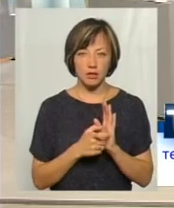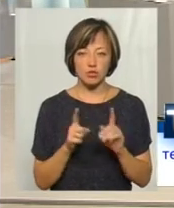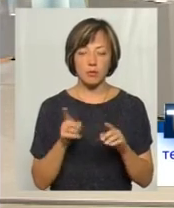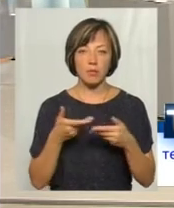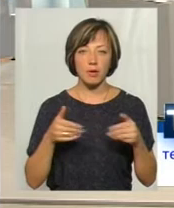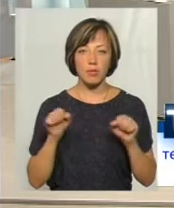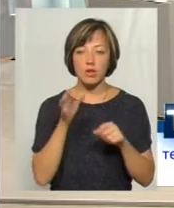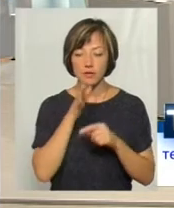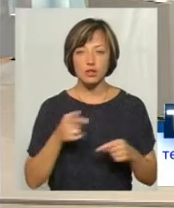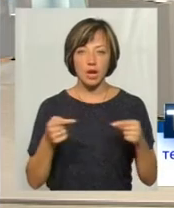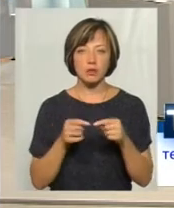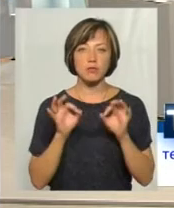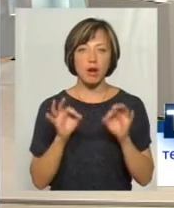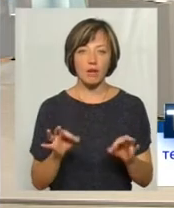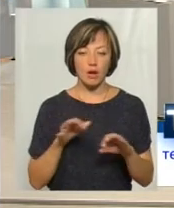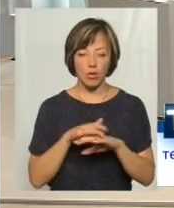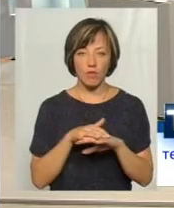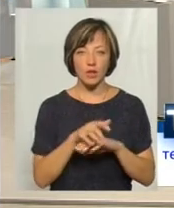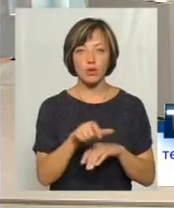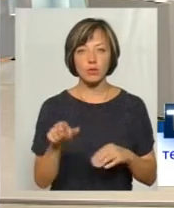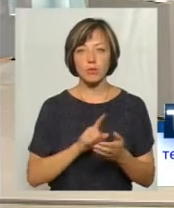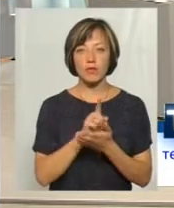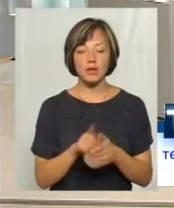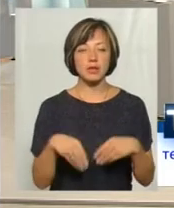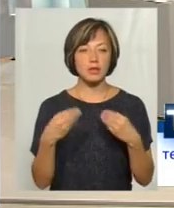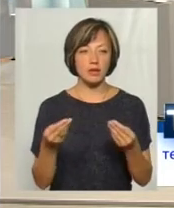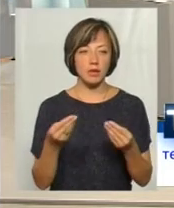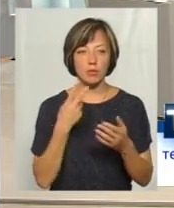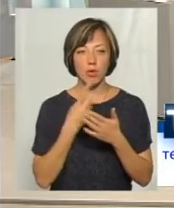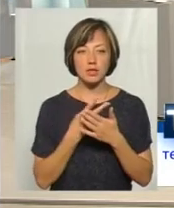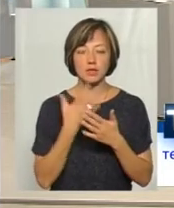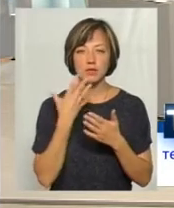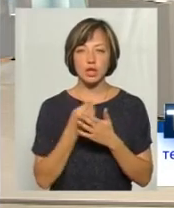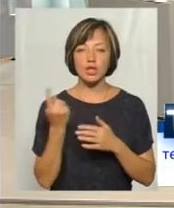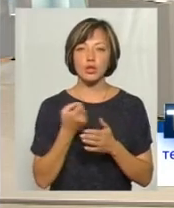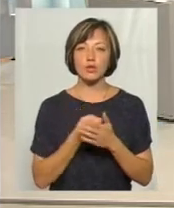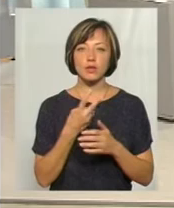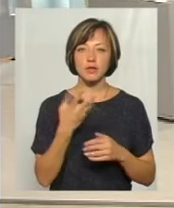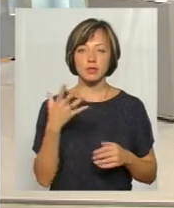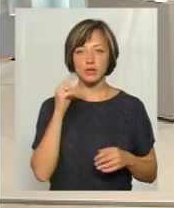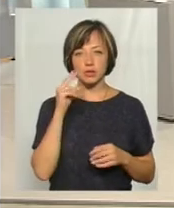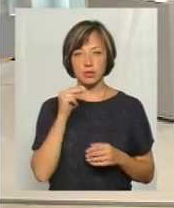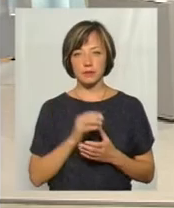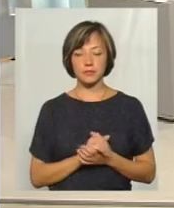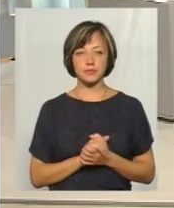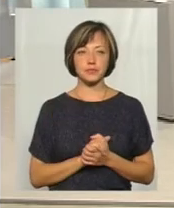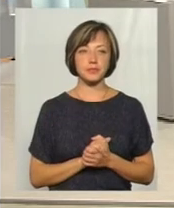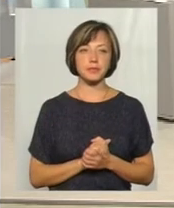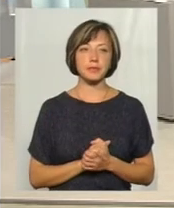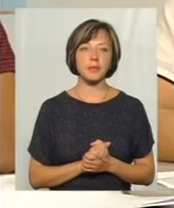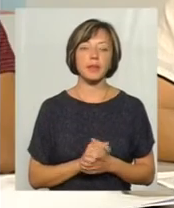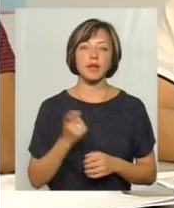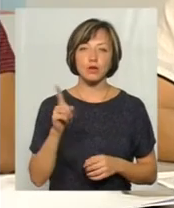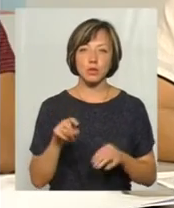могли вчасно і правильно нараховувати. Люди повинні надавати показники своїх лічильників до 25-го числа, і в разі